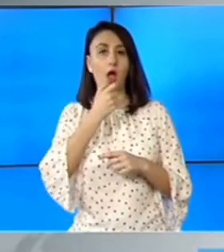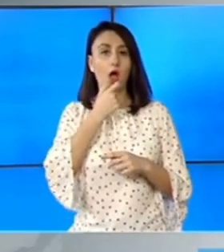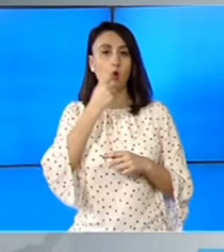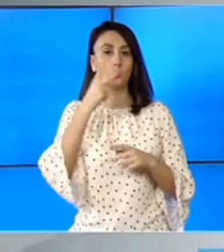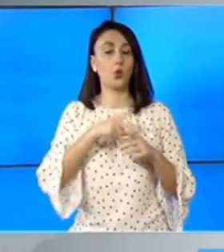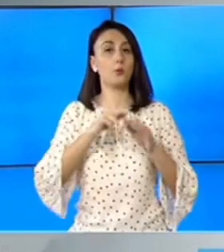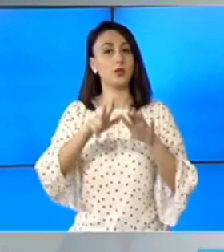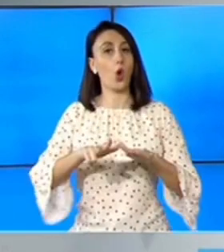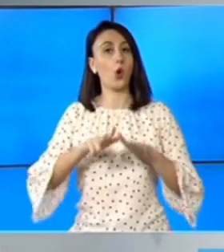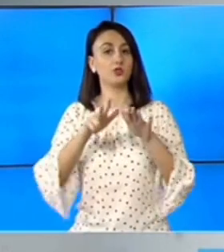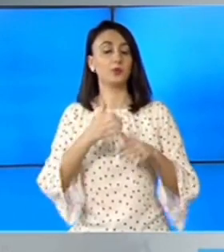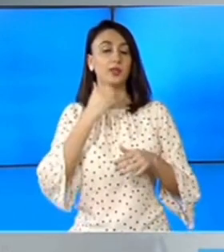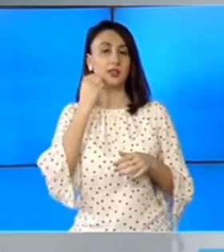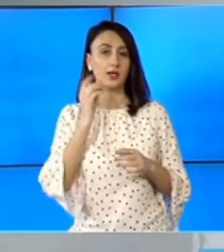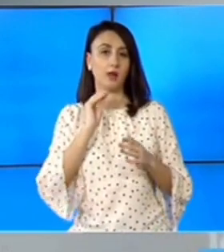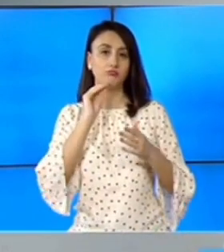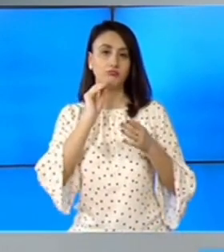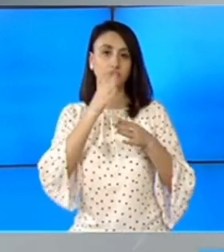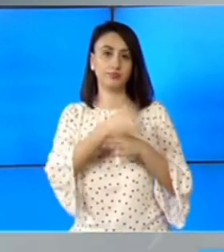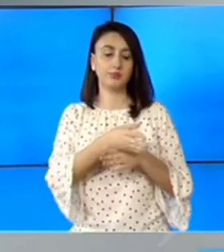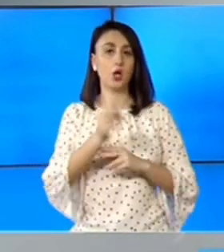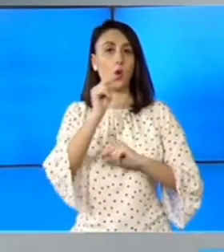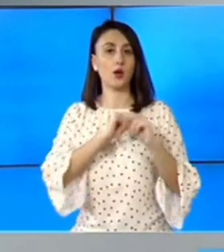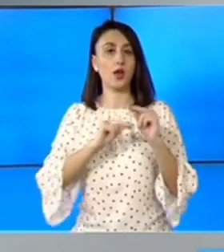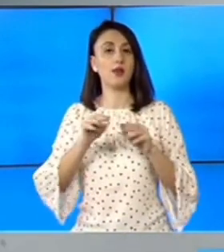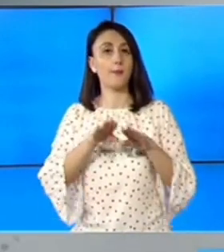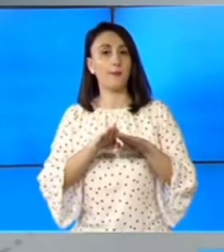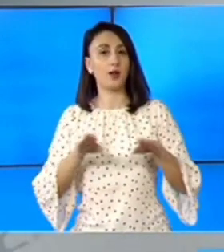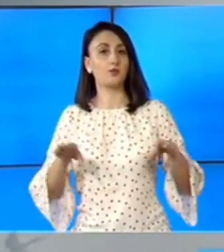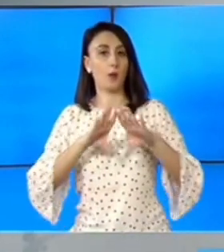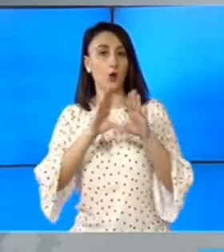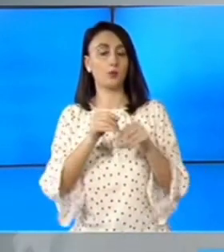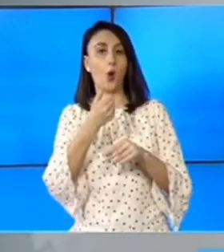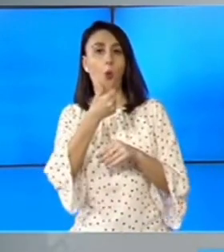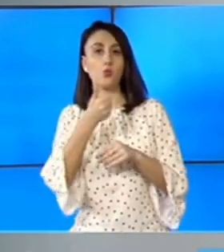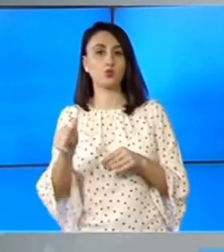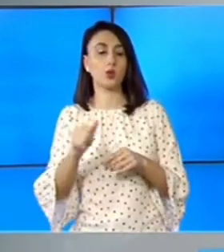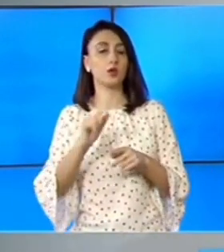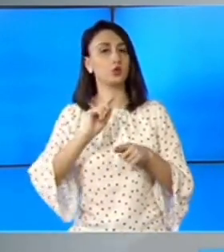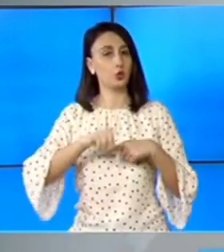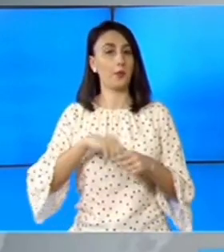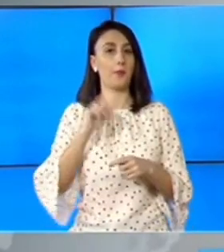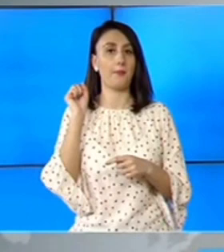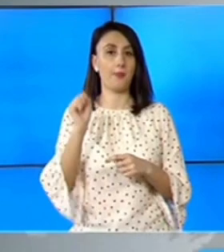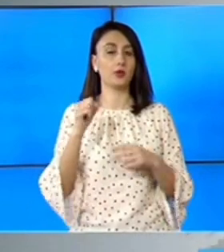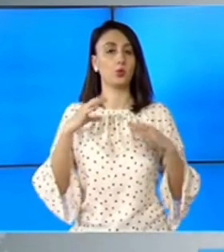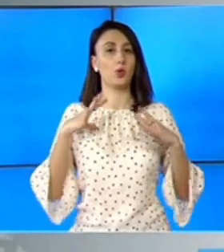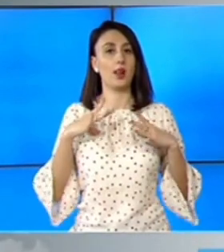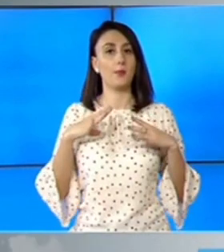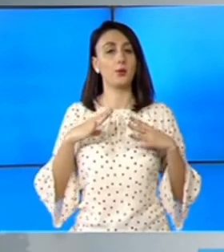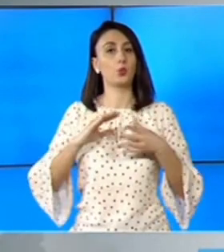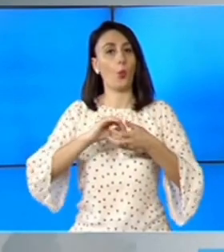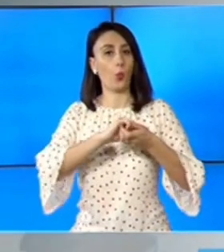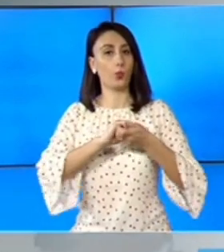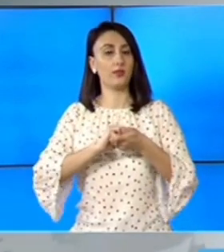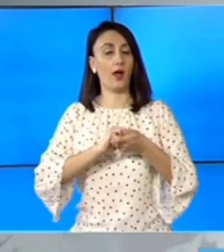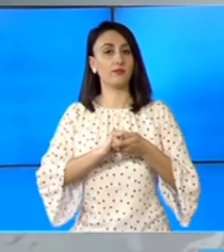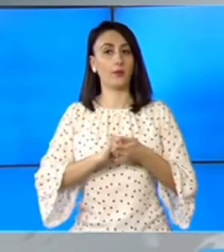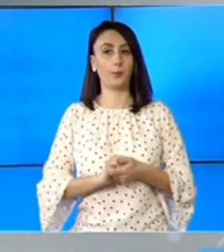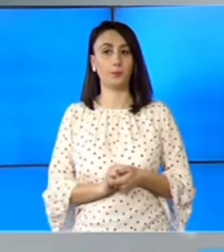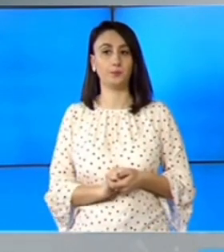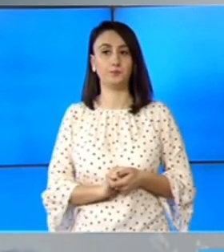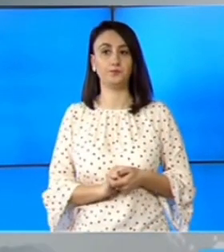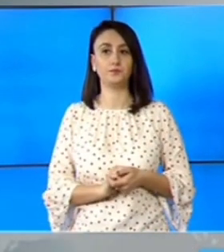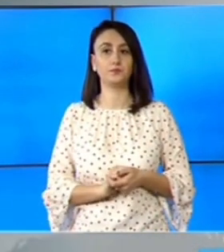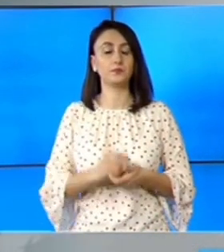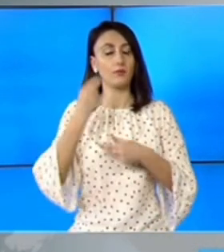2018, când a aderat la organizația Platforma România 100. Apoi la partidul Libertate, Unitate și Solidaritate.